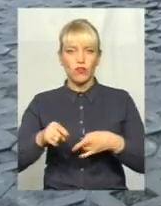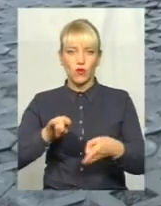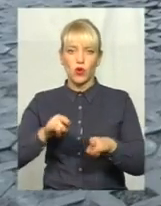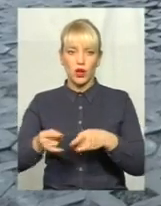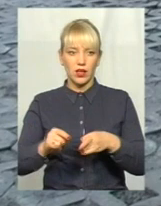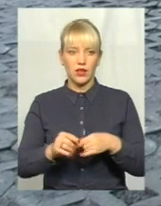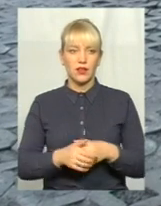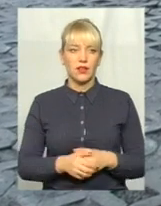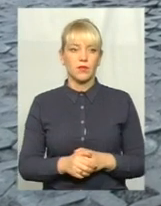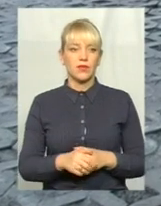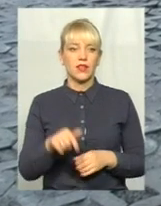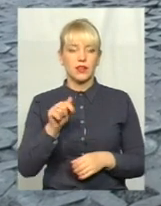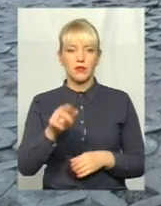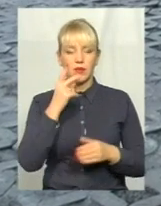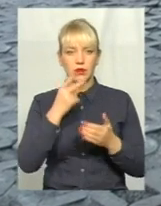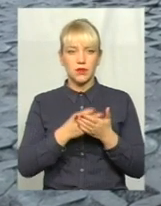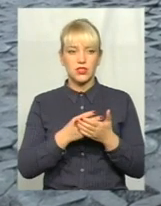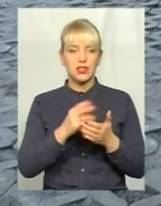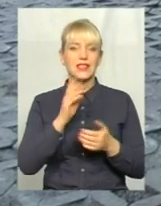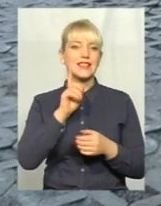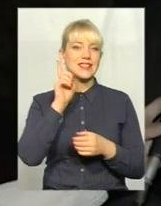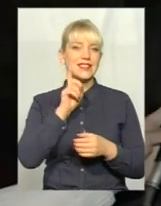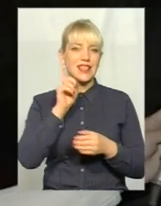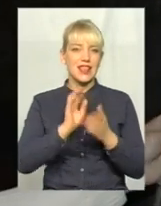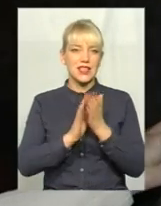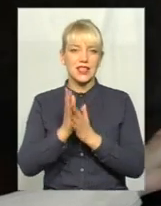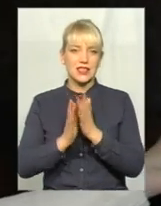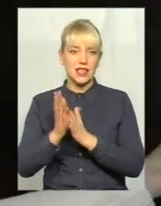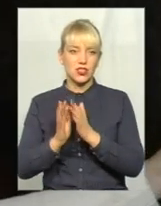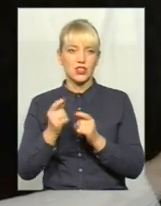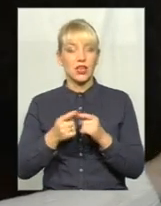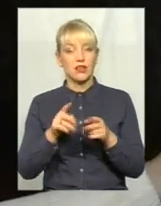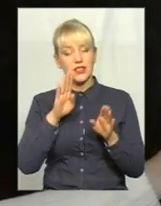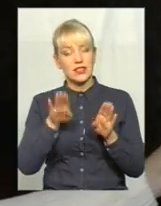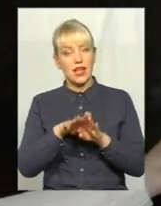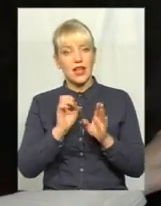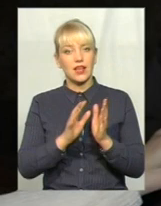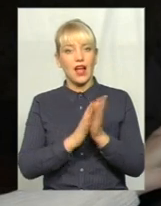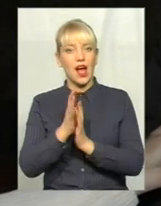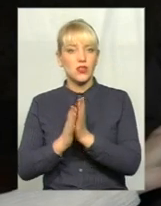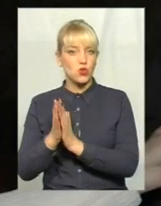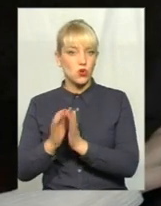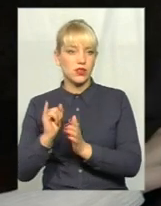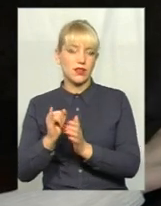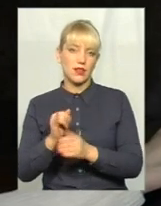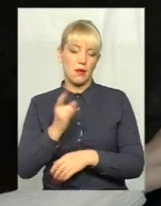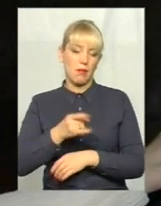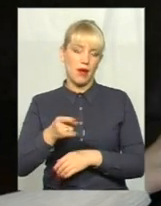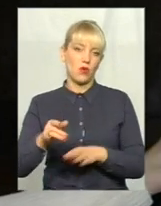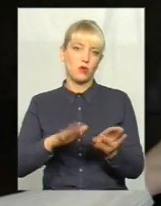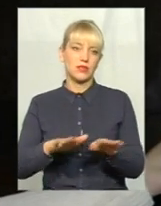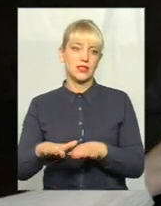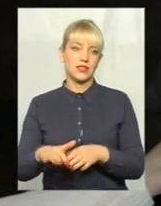передбачено під зелені насадження. Це ніби і газон, і в тому плані і парку місця.